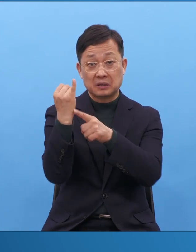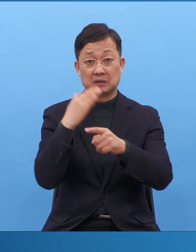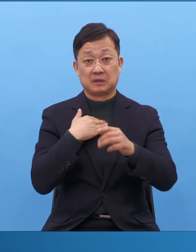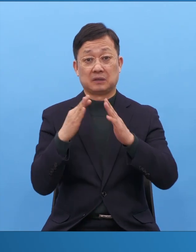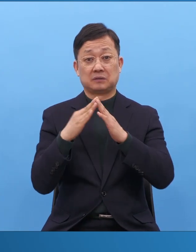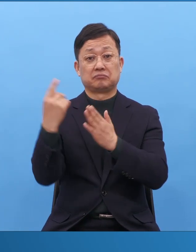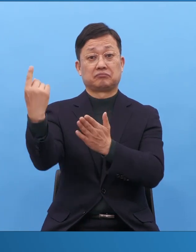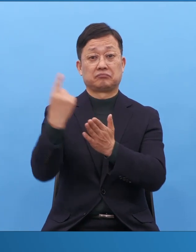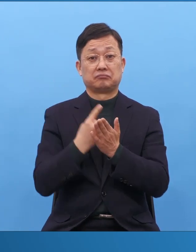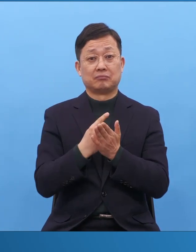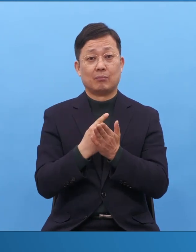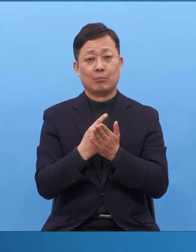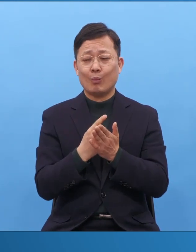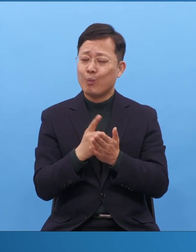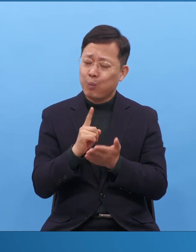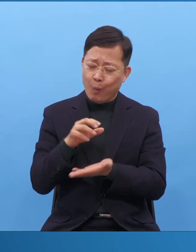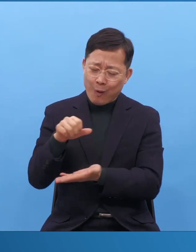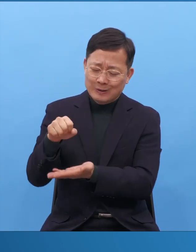이렇게.